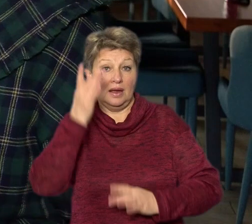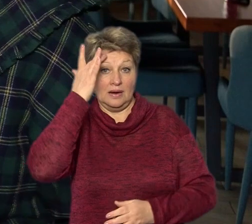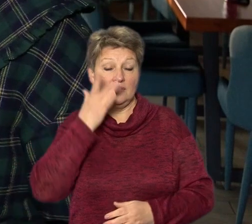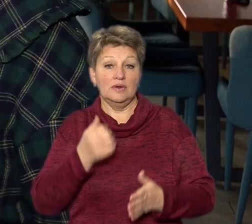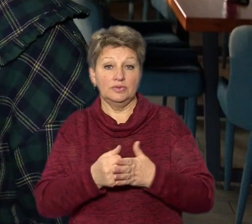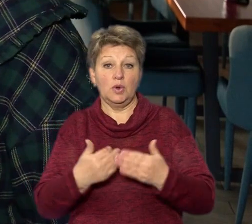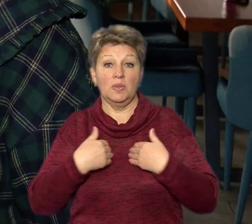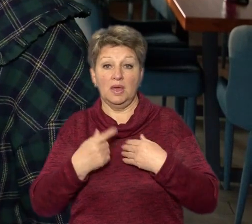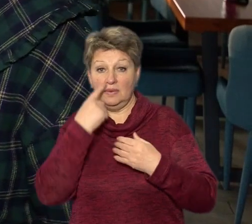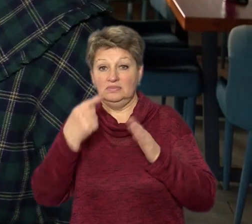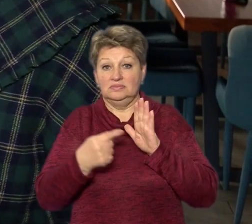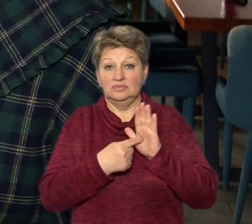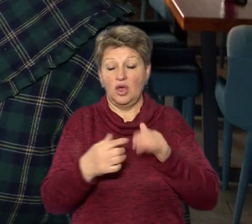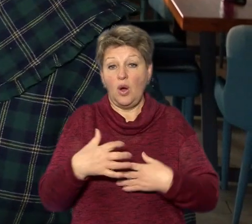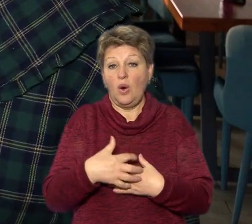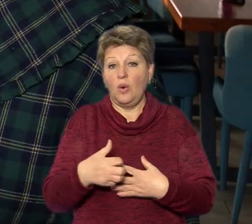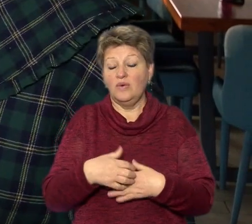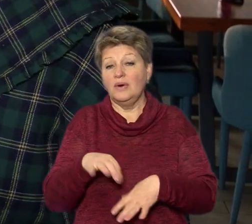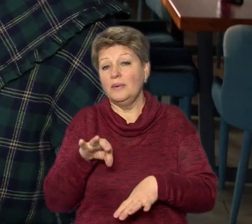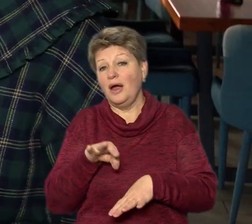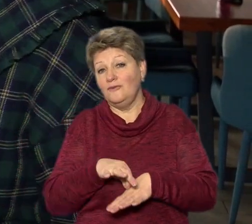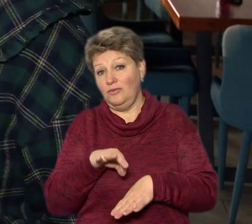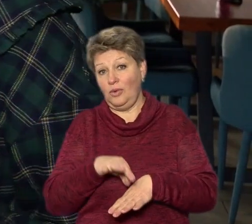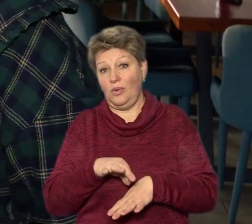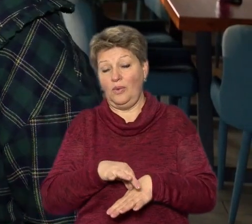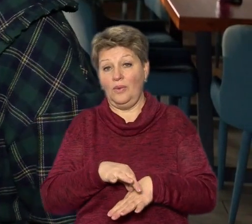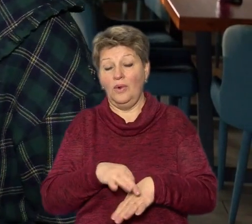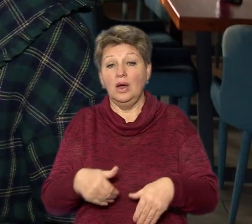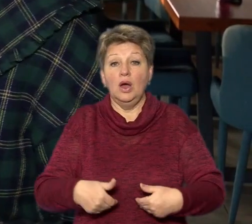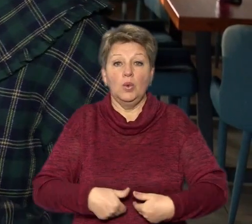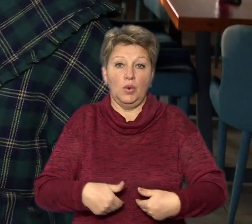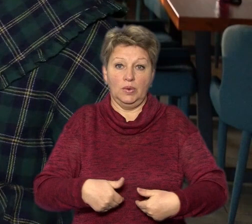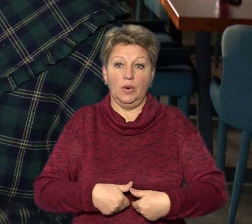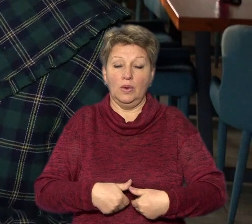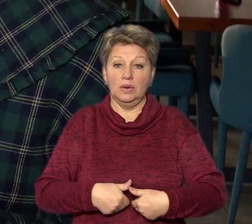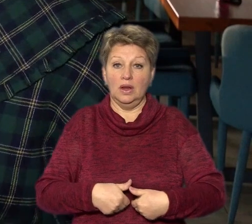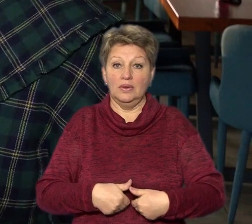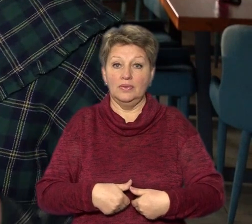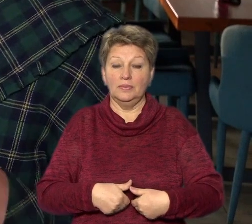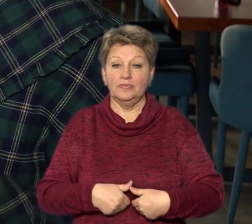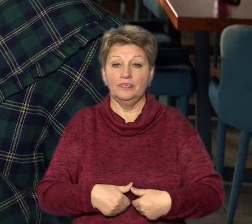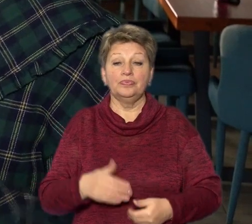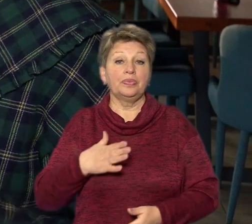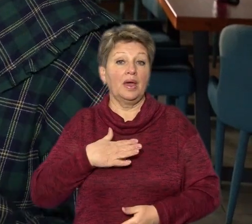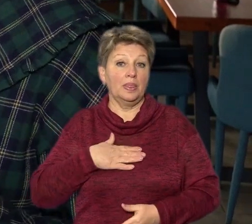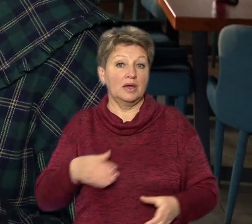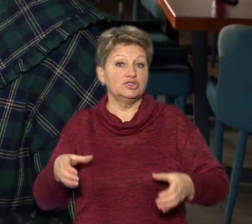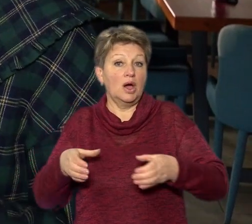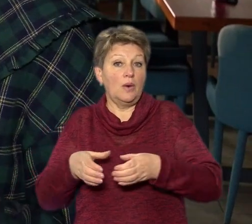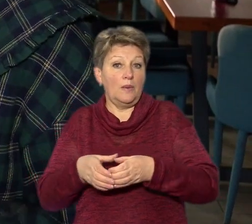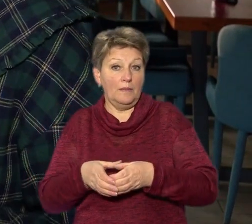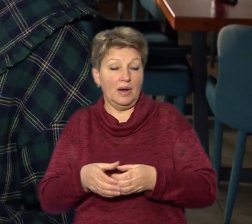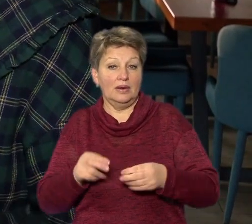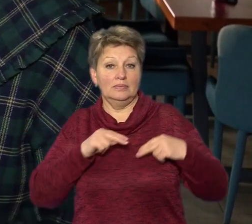прибився котик, дуже хволий, холодний. Команда його, як би,